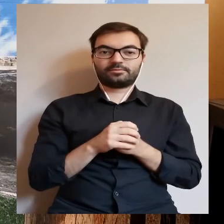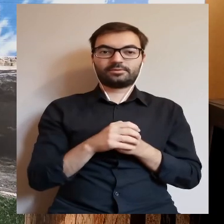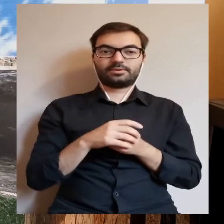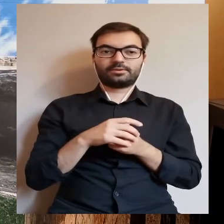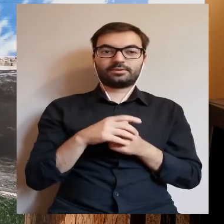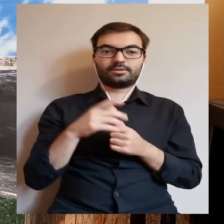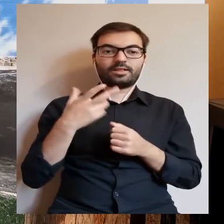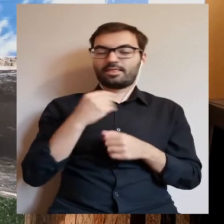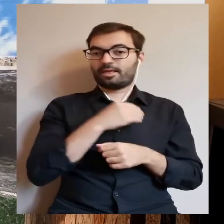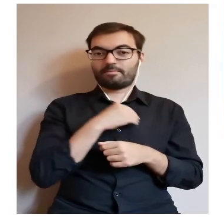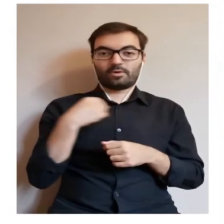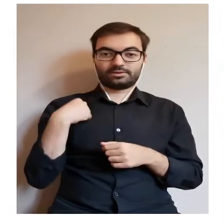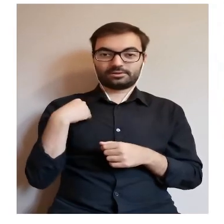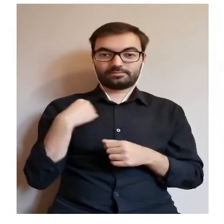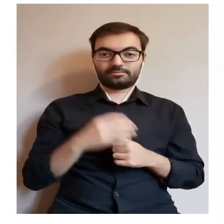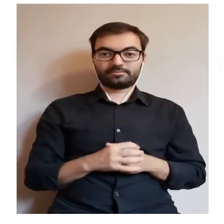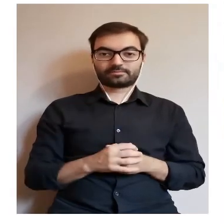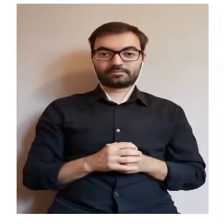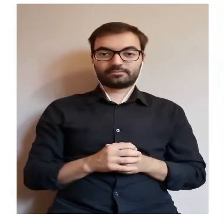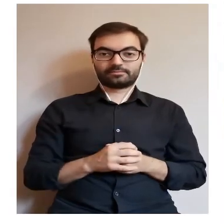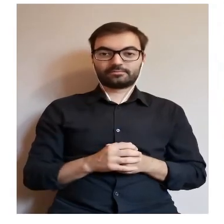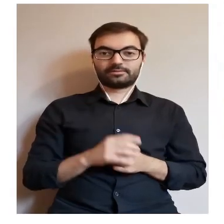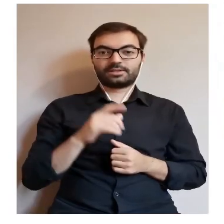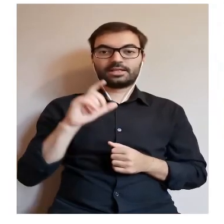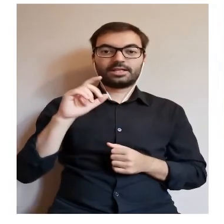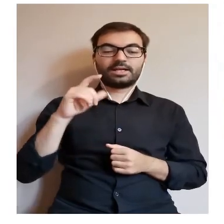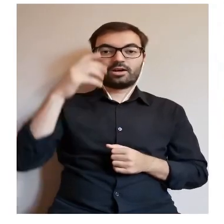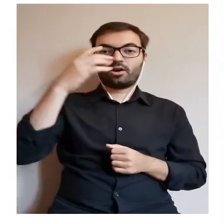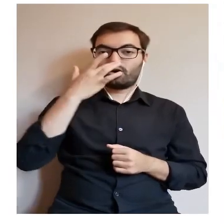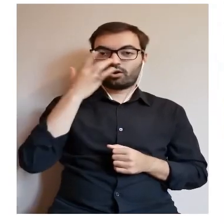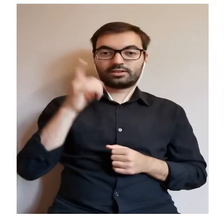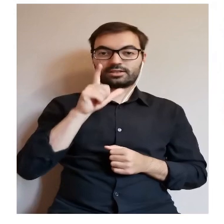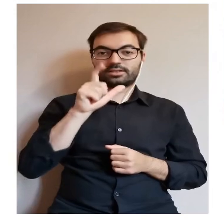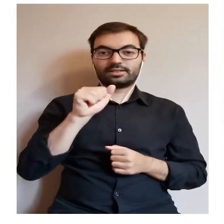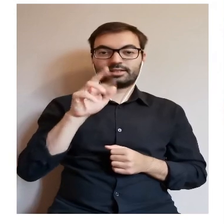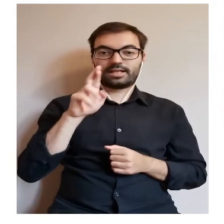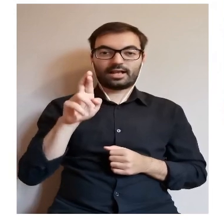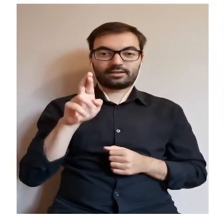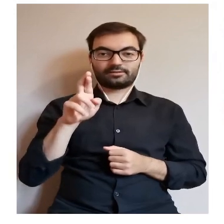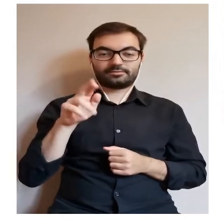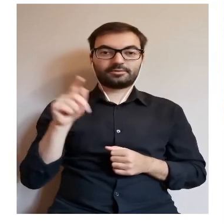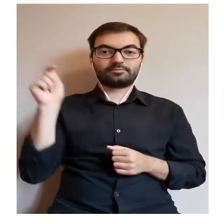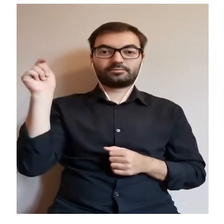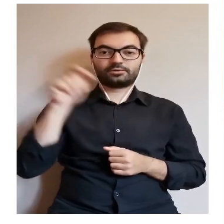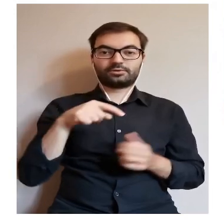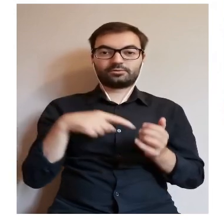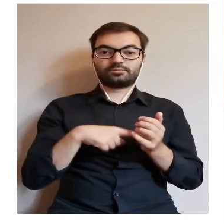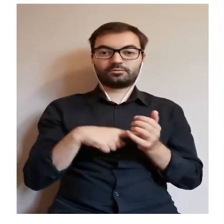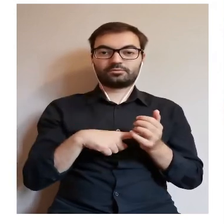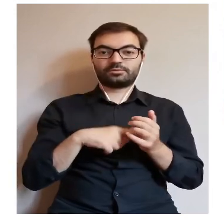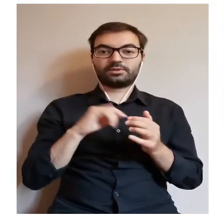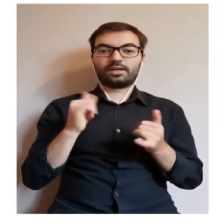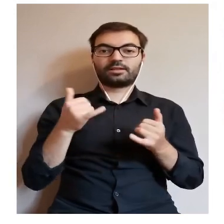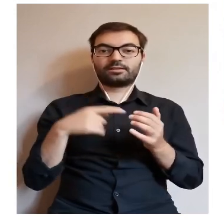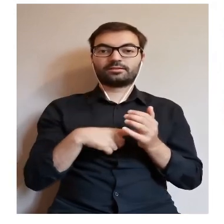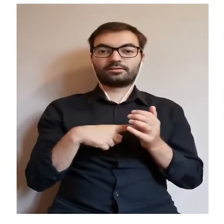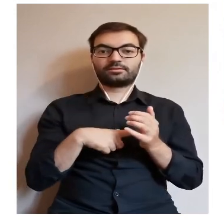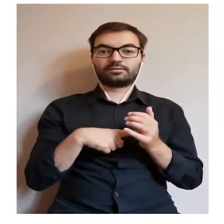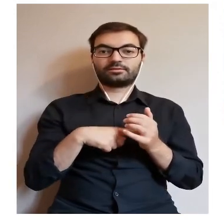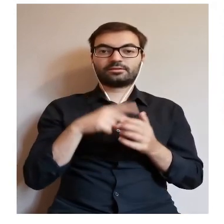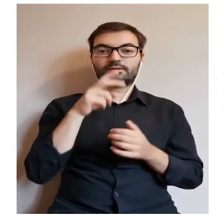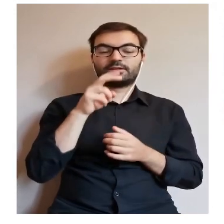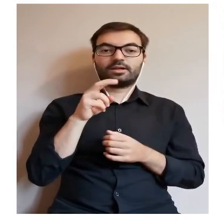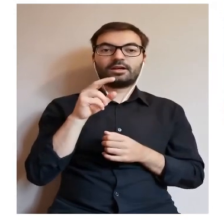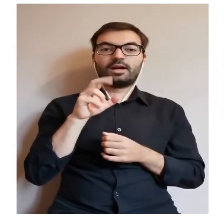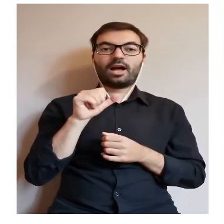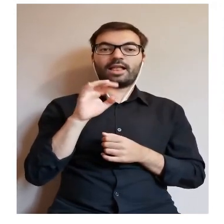był władca niepolski, bo car rosyjski, który trafił tutaj po tym, jak